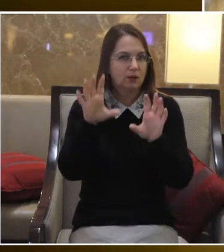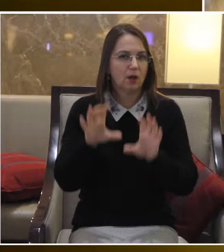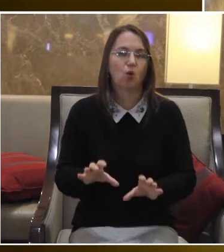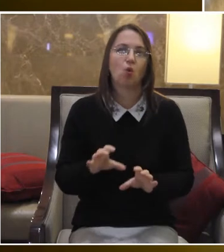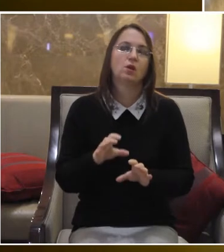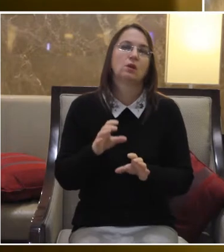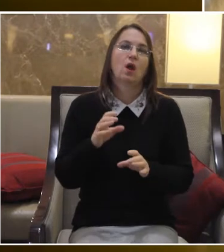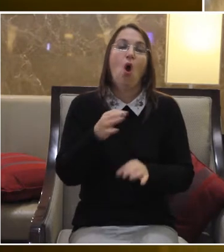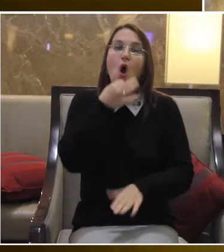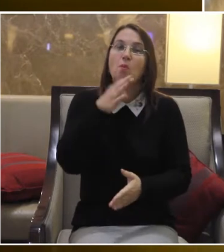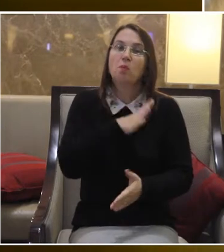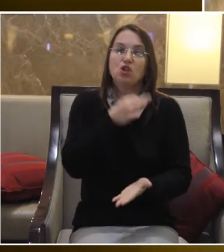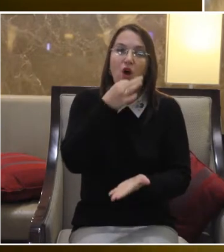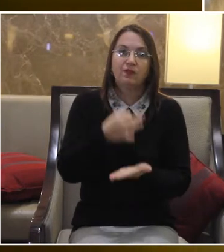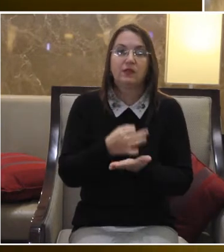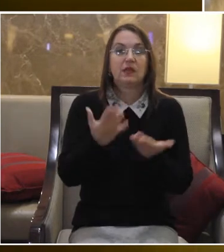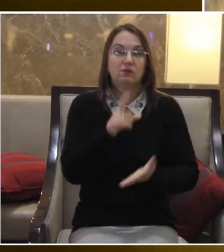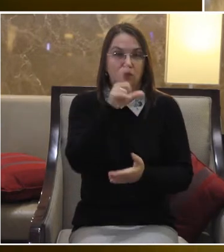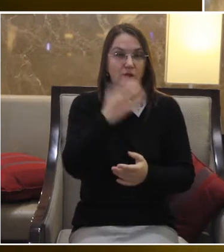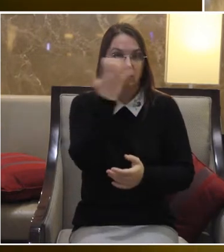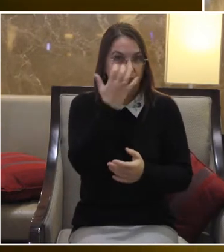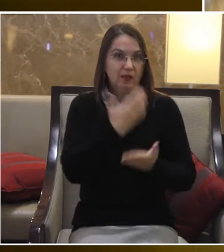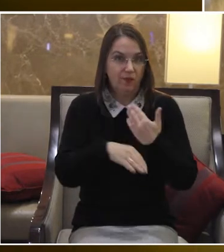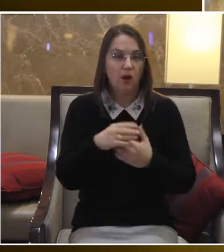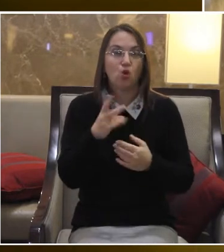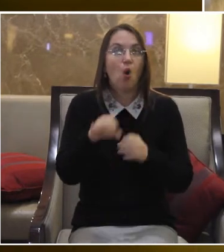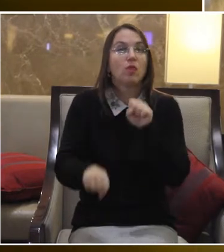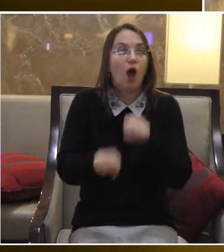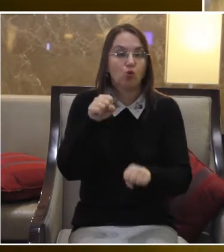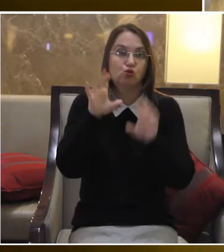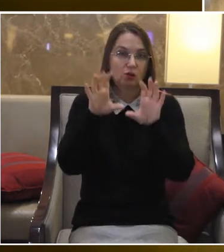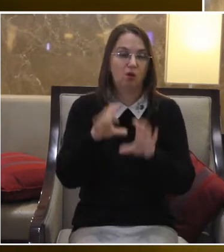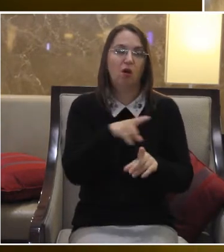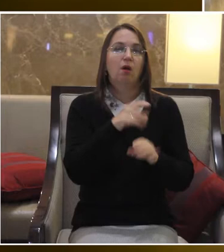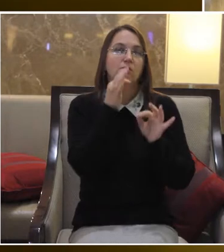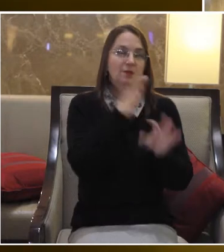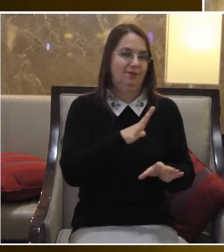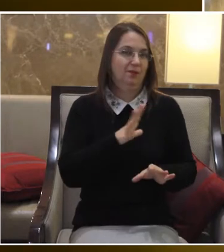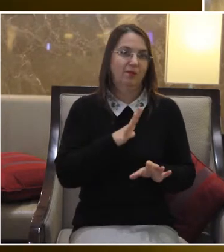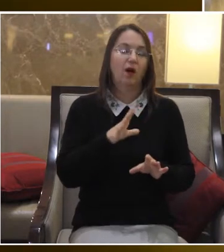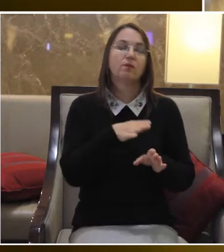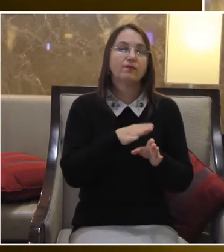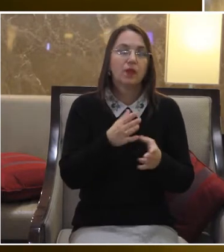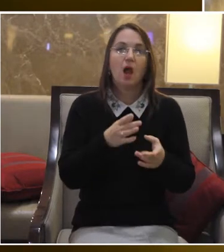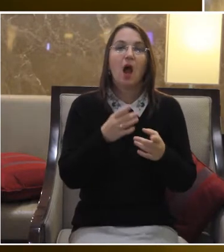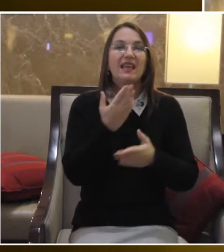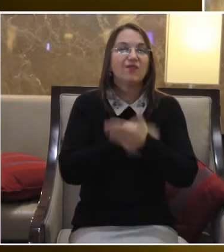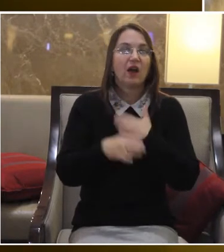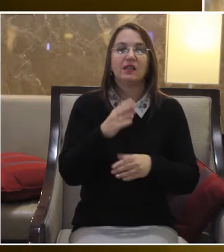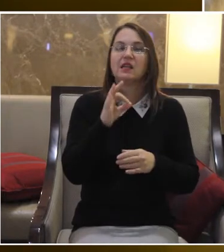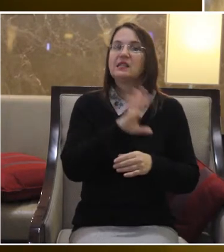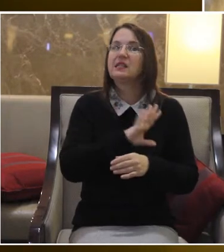законодавства Тобто інвалідність вона в жодному разі не звільняє від відповідальності або не дає